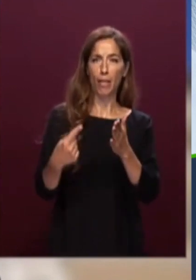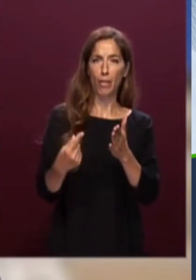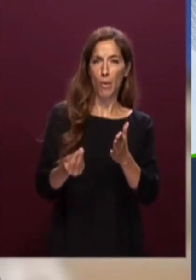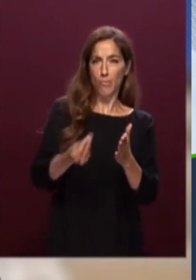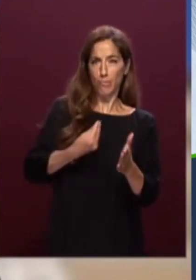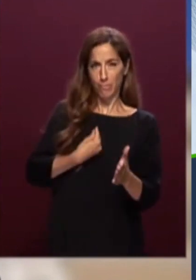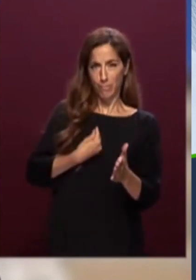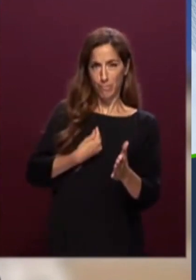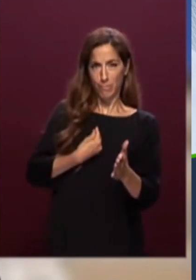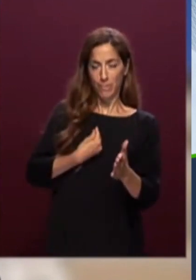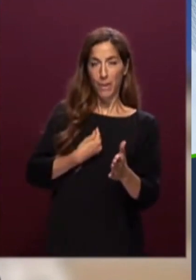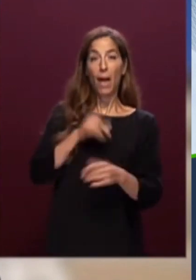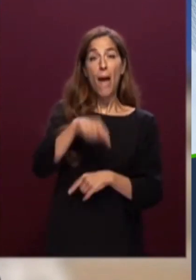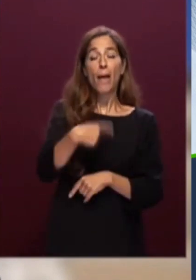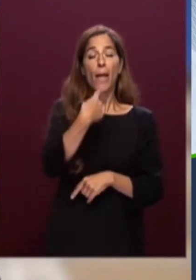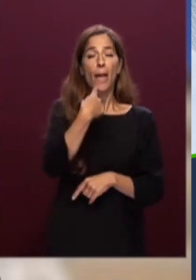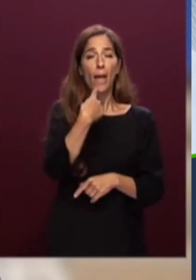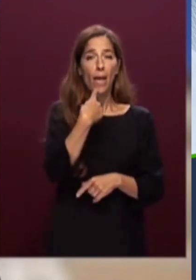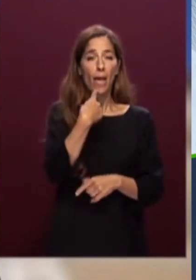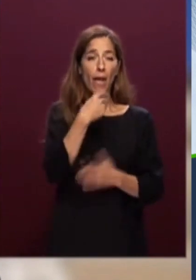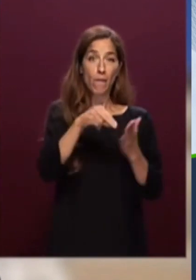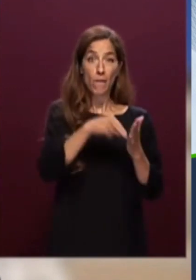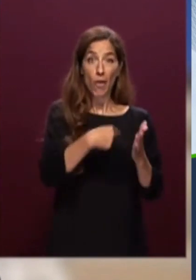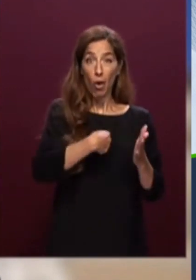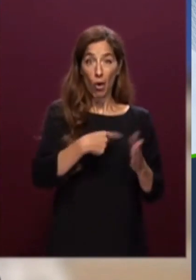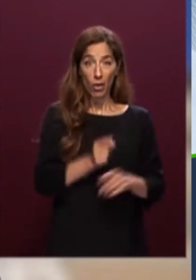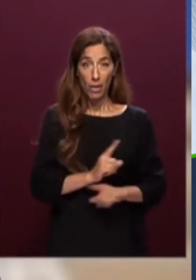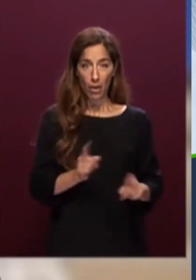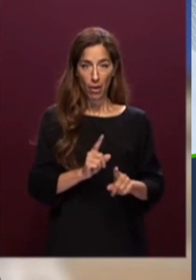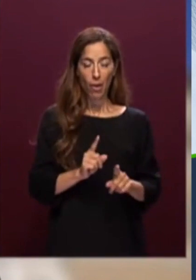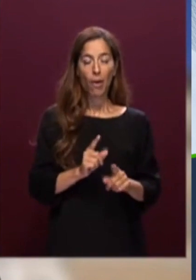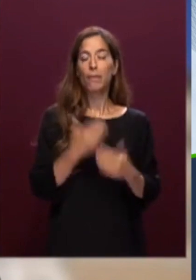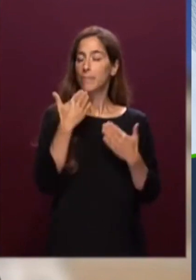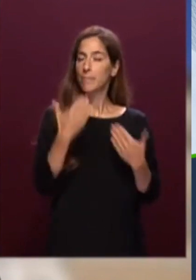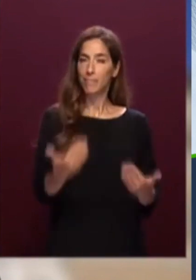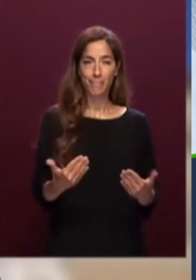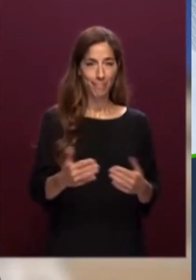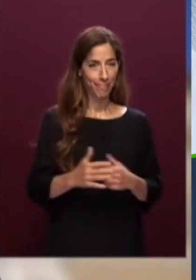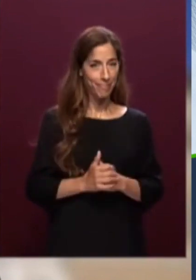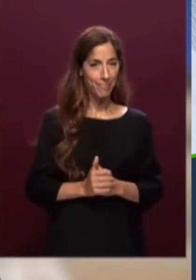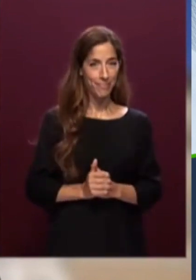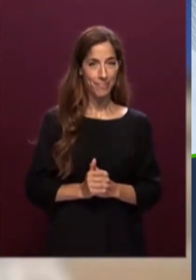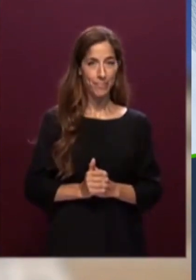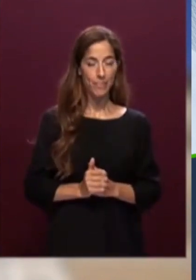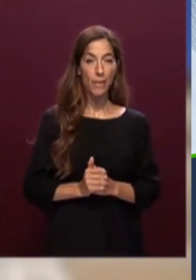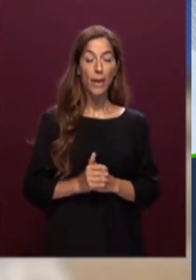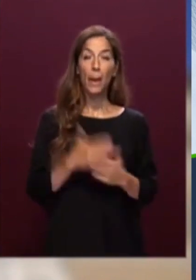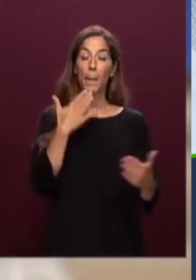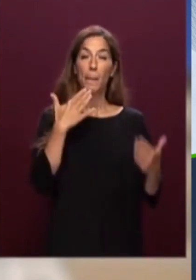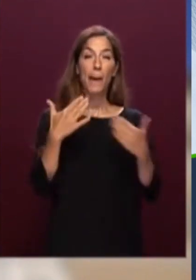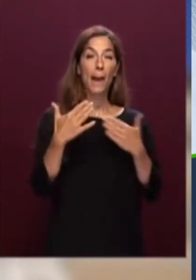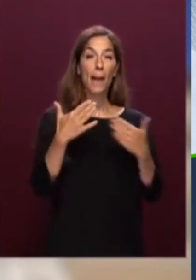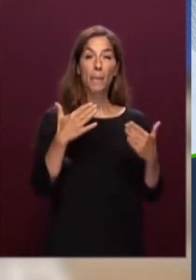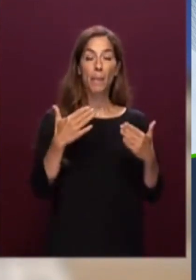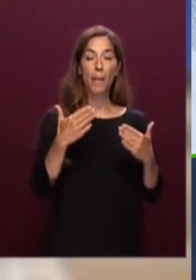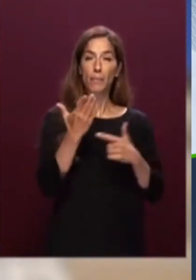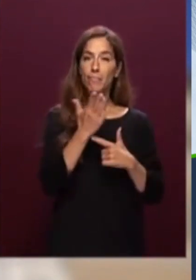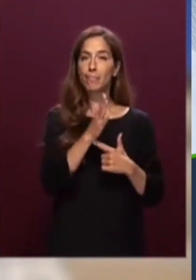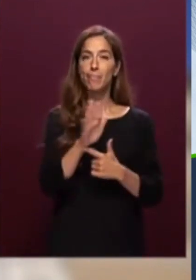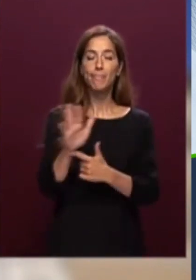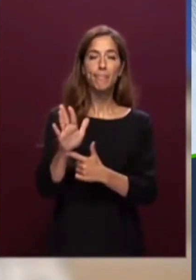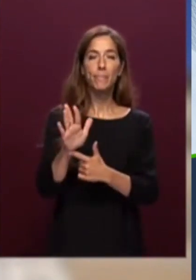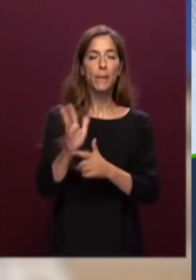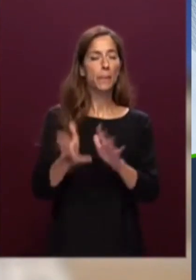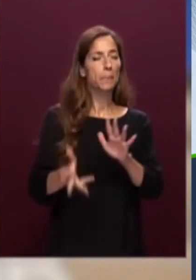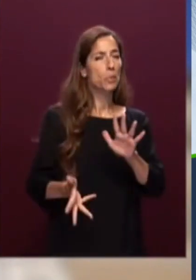coloro i quali comunque non hanno votato per me Il Parlamento rappresenta la più alta e significativa manifestazione